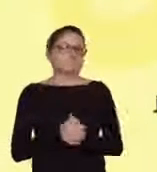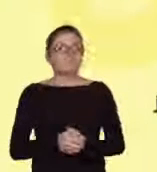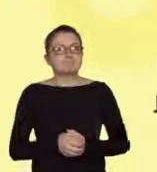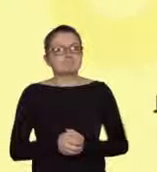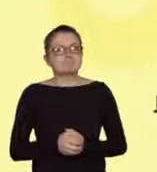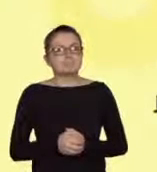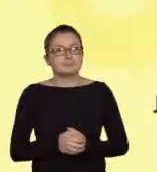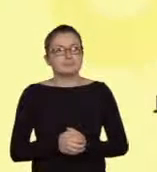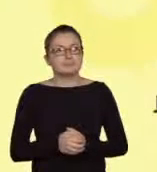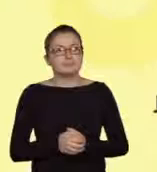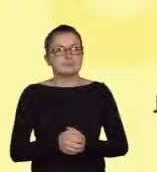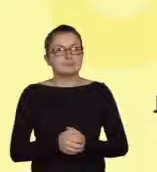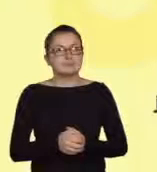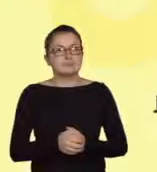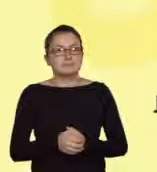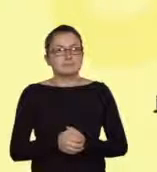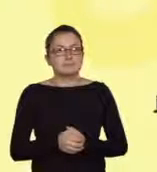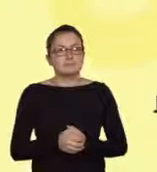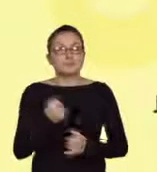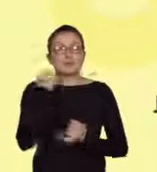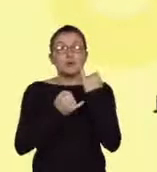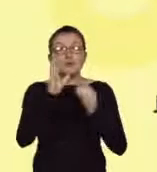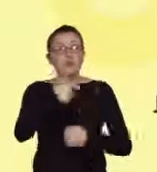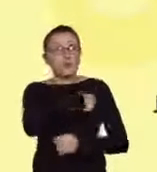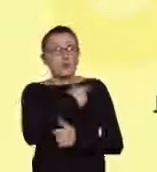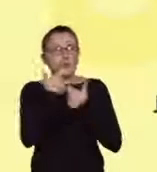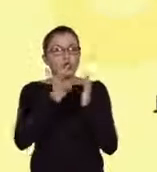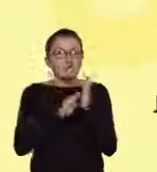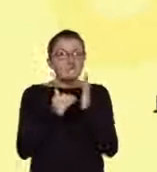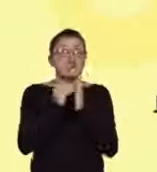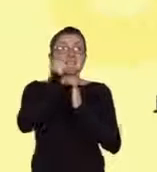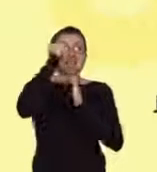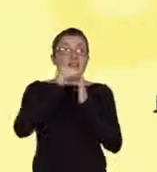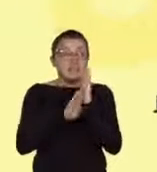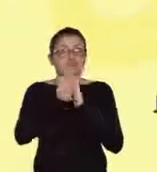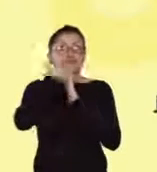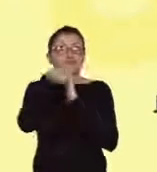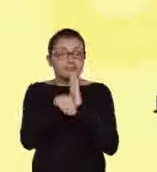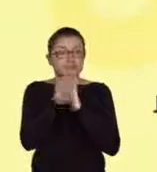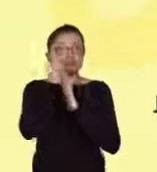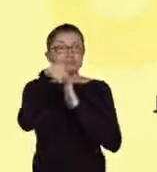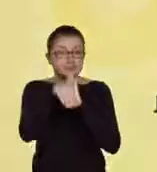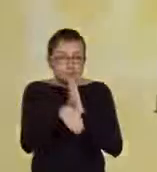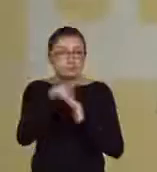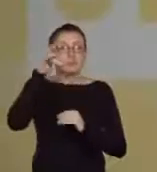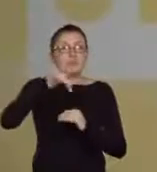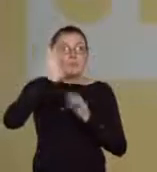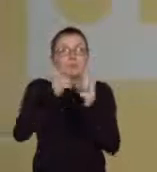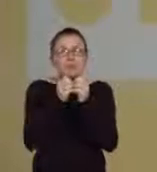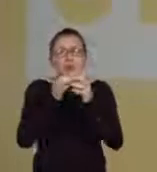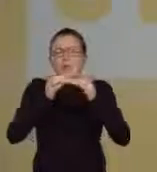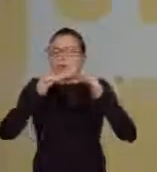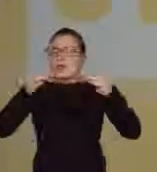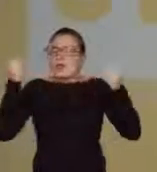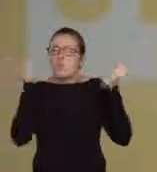odpowiedniej liczbie cykli, podwyższania i obniżania temperatury w probówce znajdą się miliony kopii DNA wirusowego.